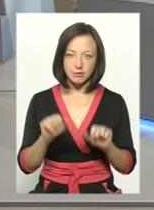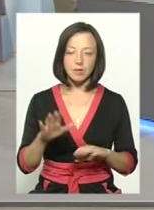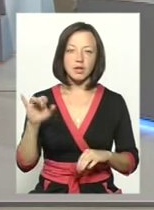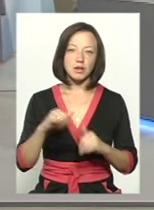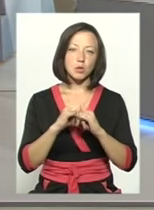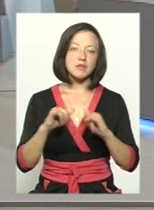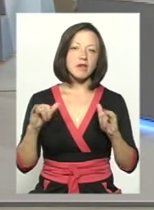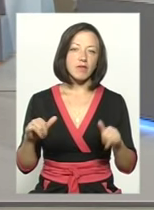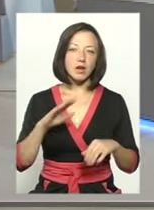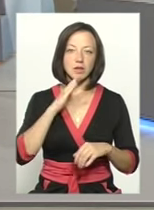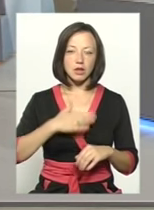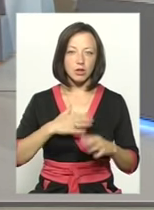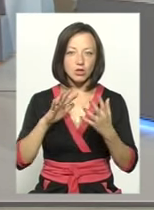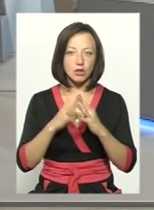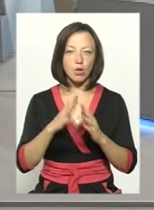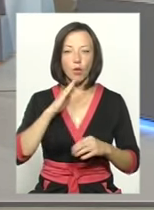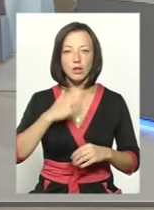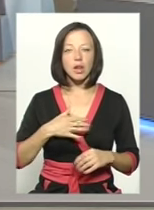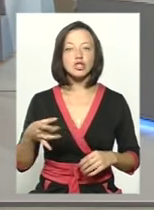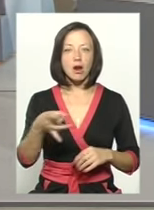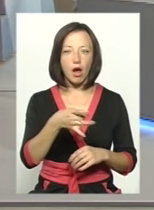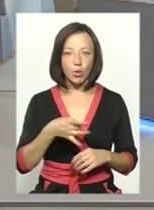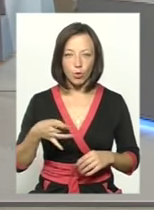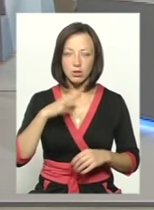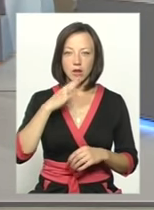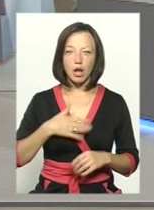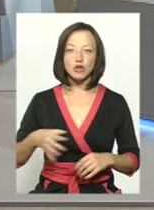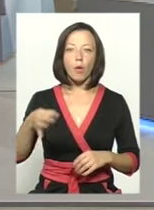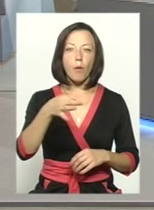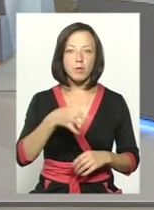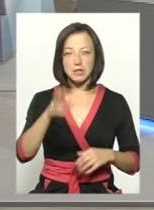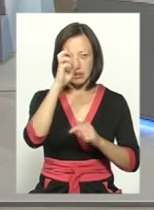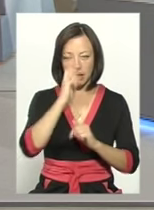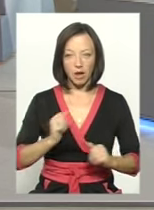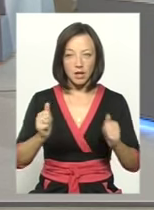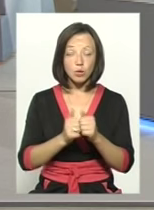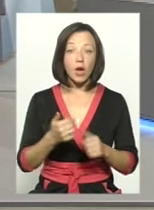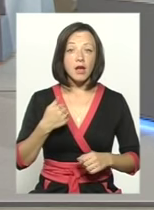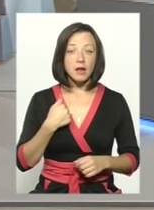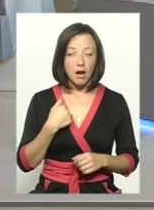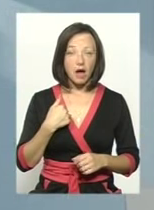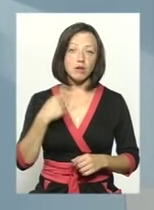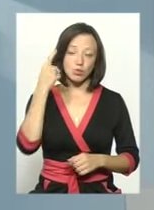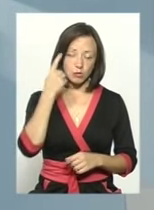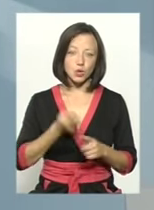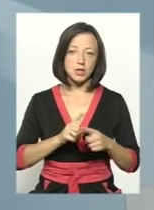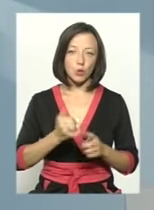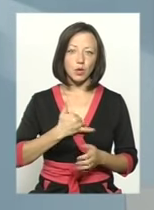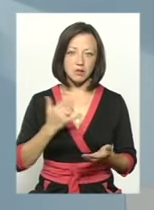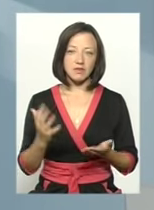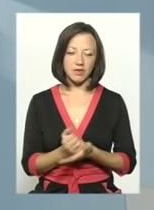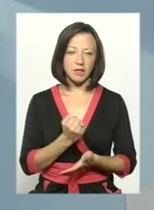розвивати наше село, наш район, нашу область, нашу країну. Я думаю, це в нас вийде, тому що,